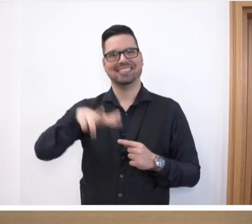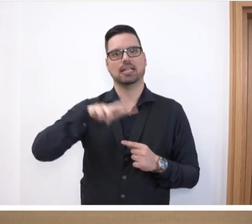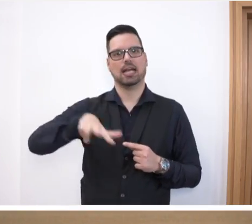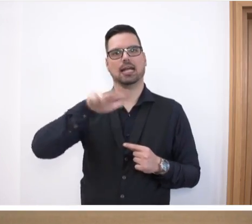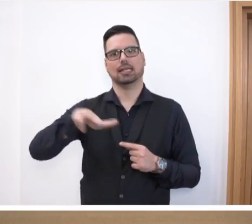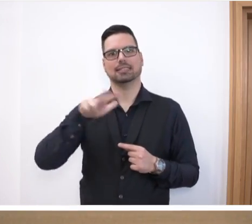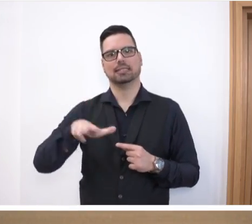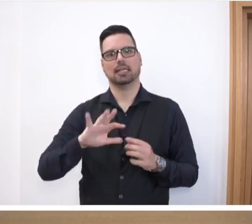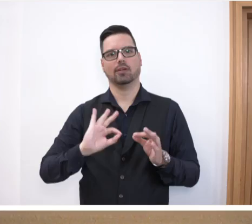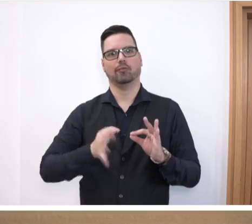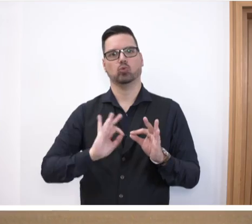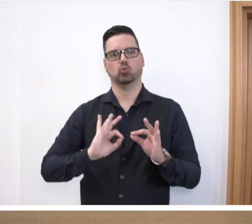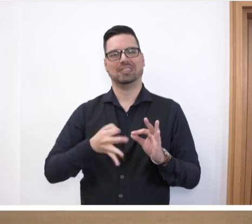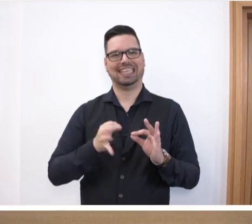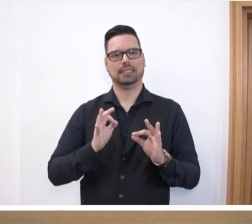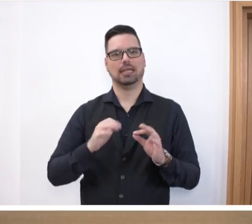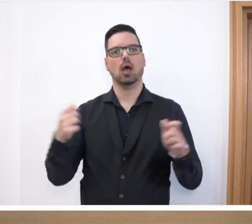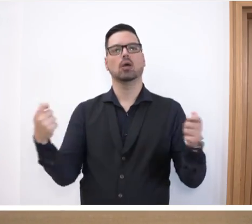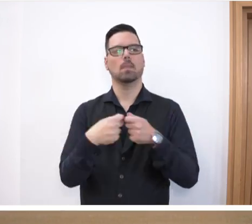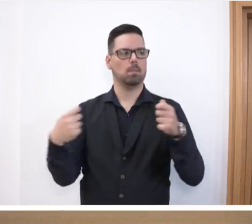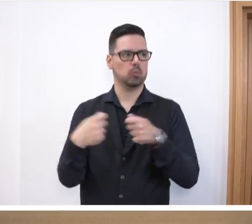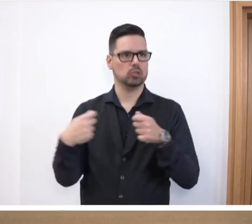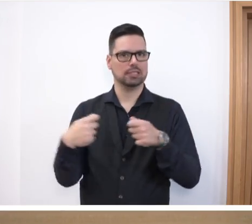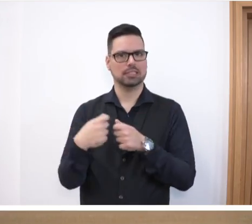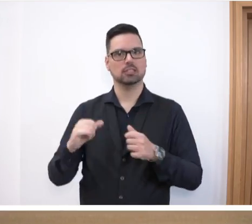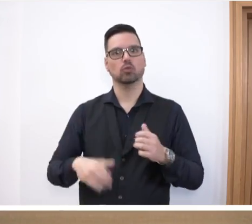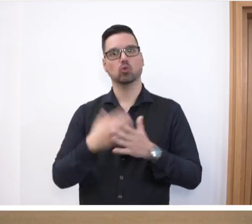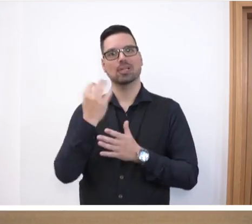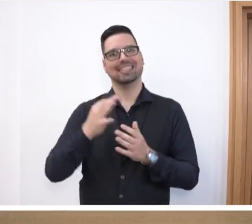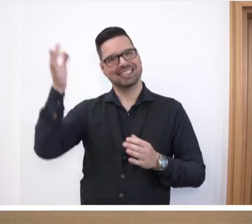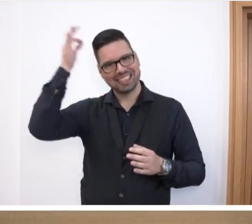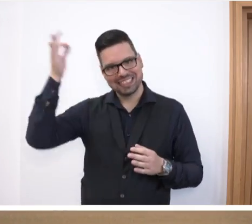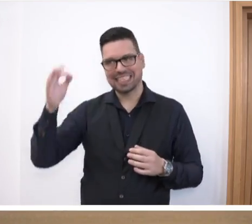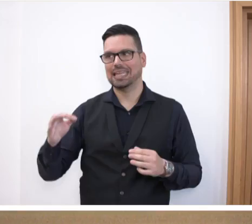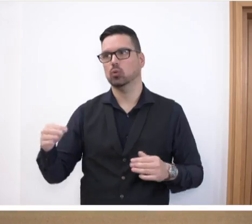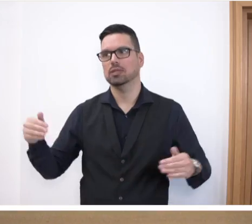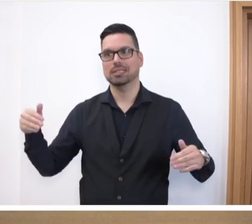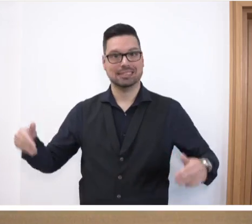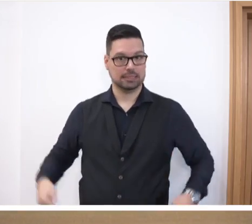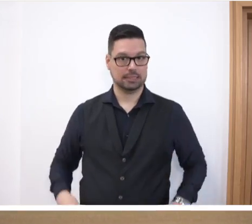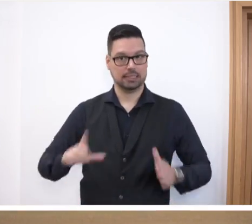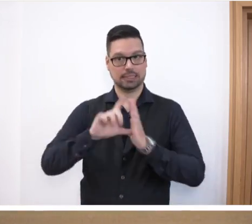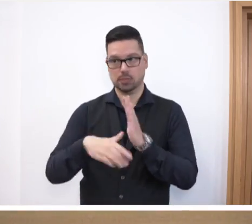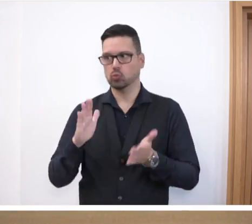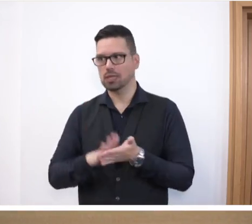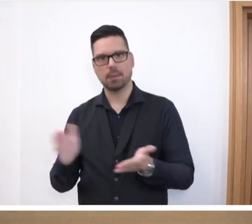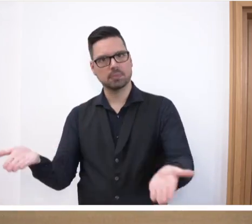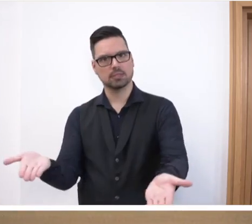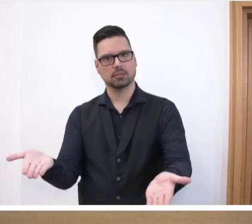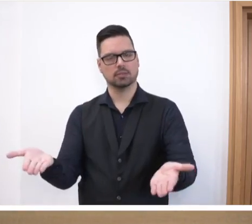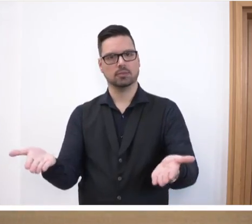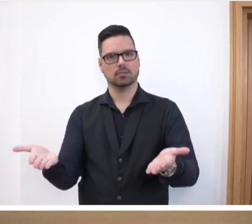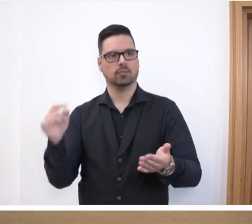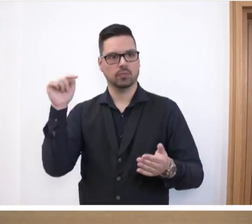funktionierende Bündnisse für Innovation und Dienstleistungen, die funktionieren und dort hat man